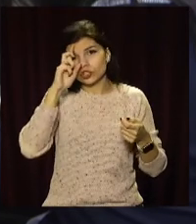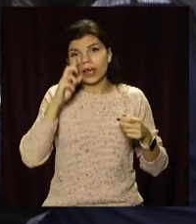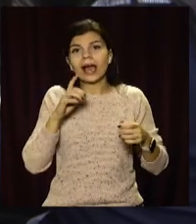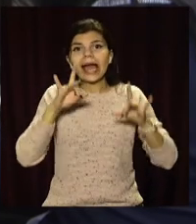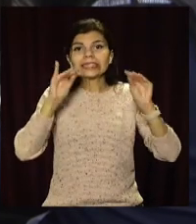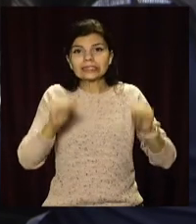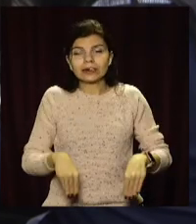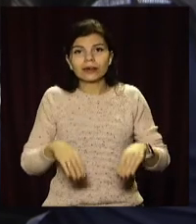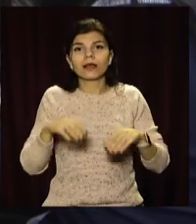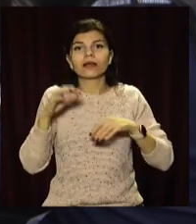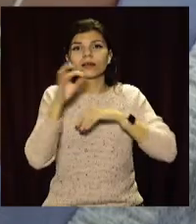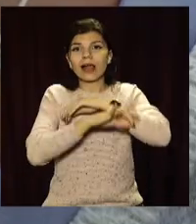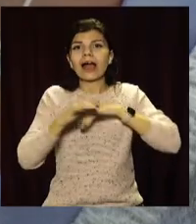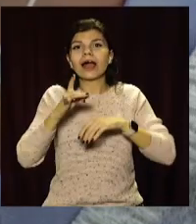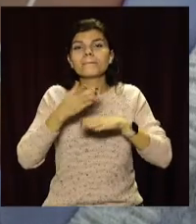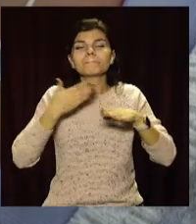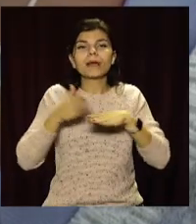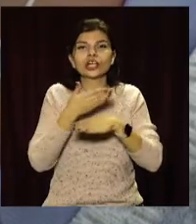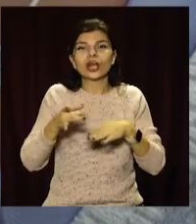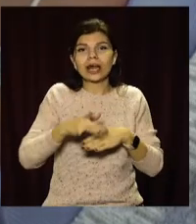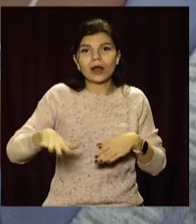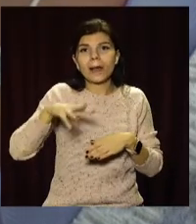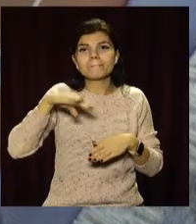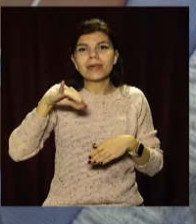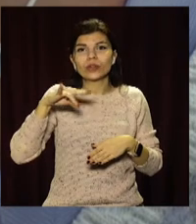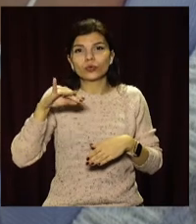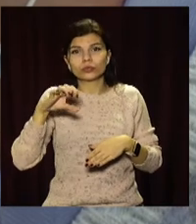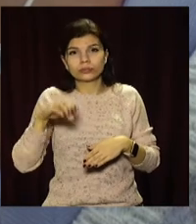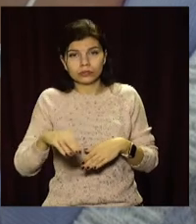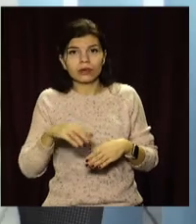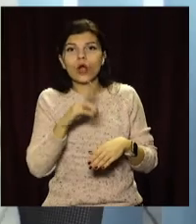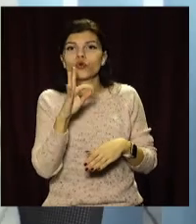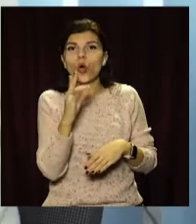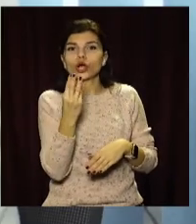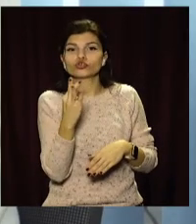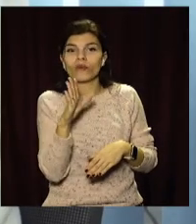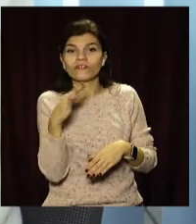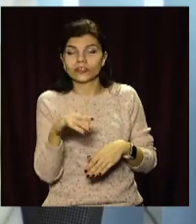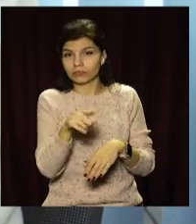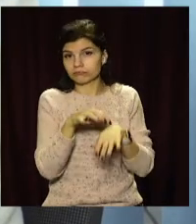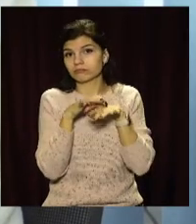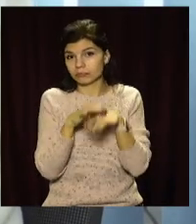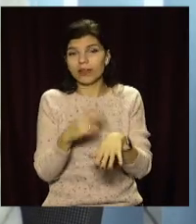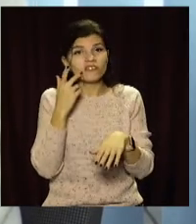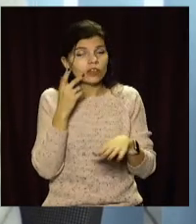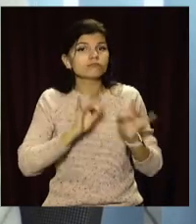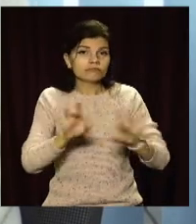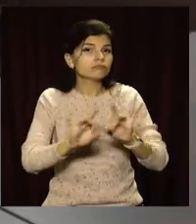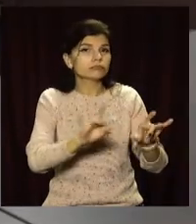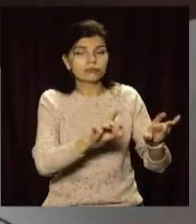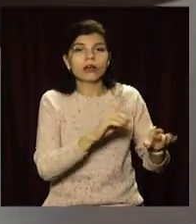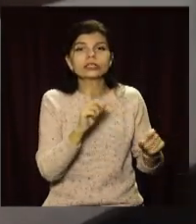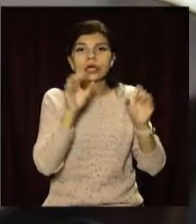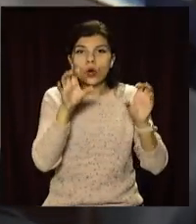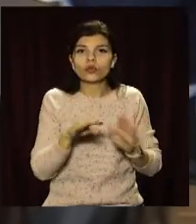реєстрації Південно-Східного міжрегіонального управління Мінюсту провів В'ячеслав Кошовий. Каже, зазвичай розповідає співробітникам ЦНАПу про